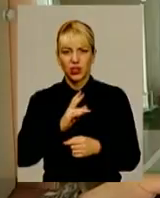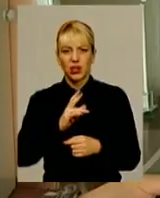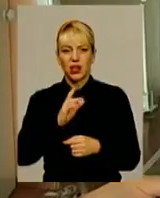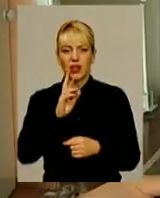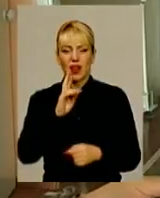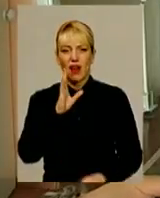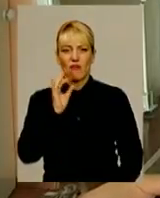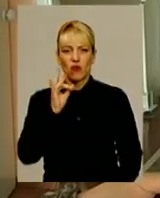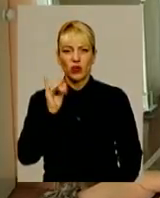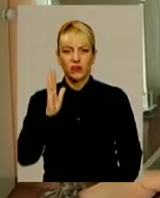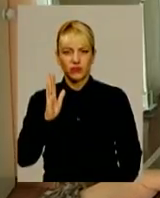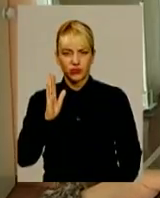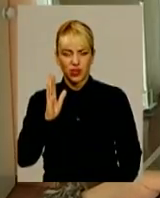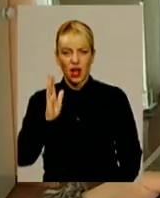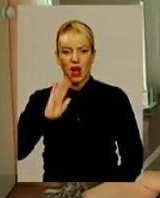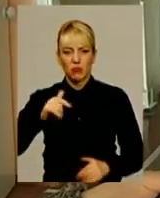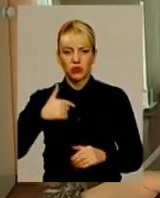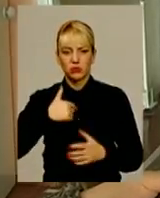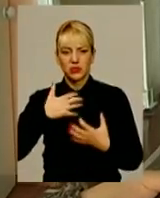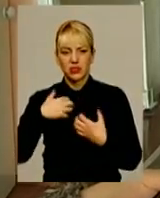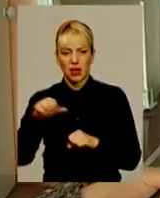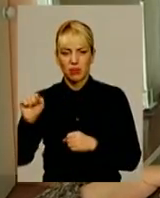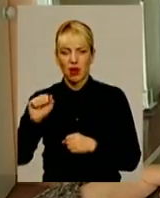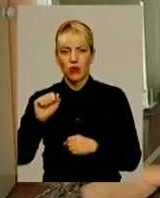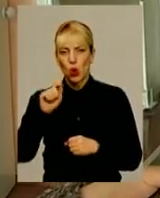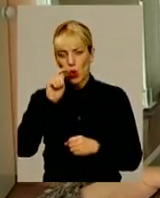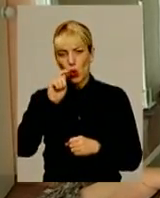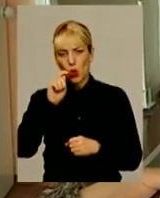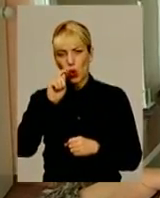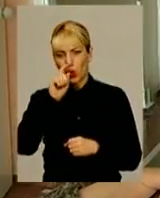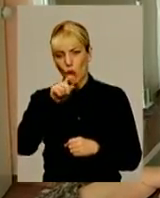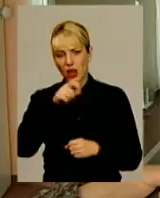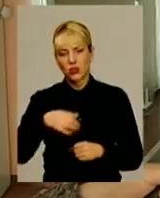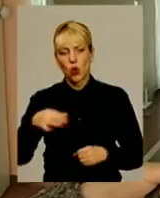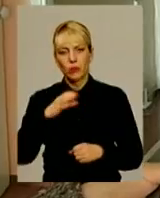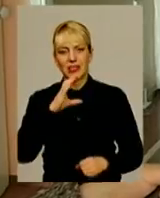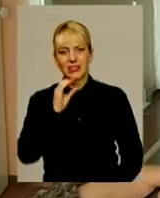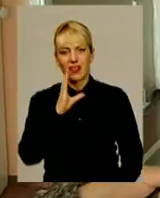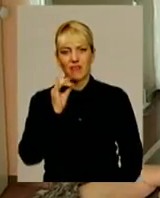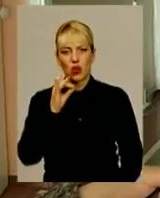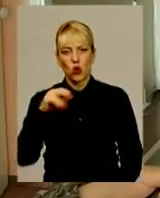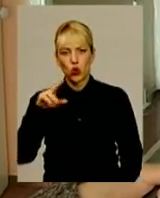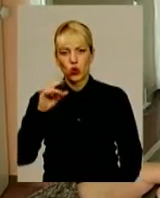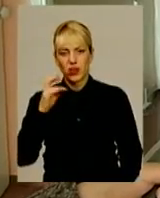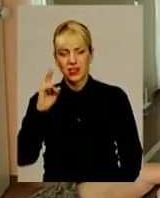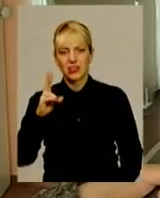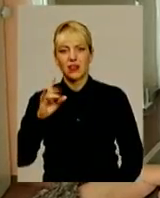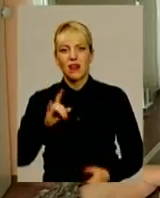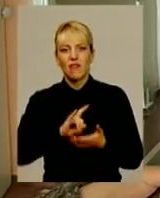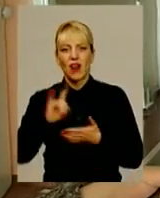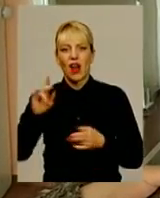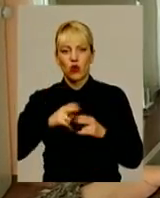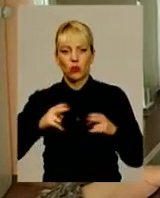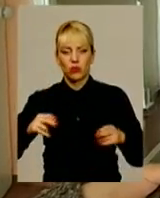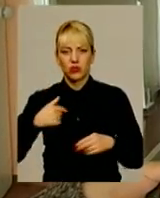Явровській. А потім забрали на Луганську область, Сєвєродонецьк в аеропорт. І так і